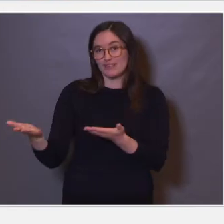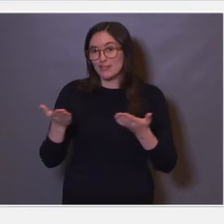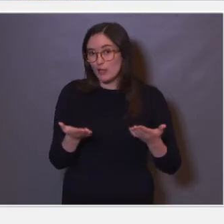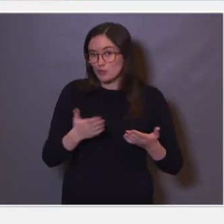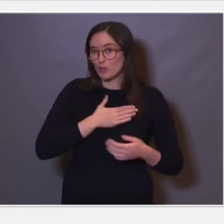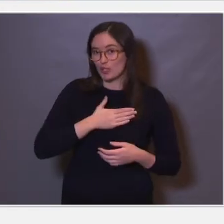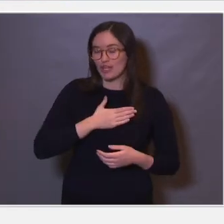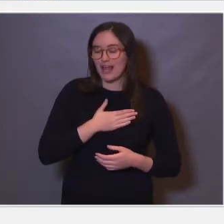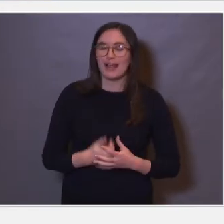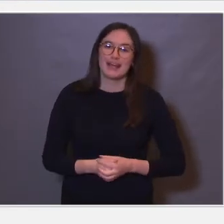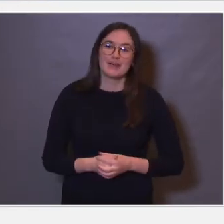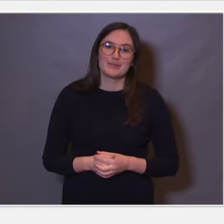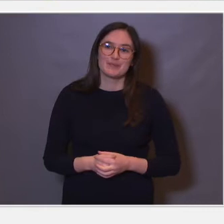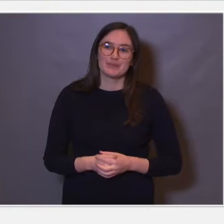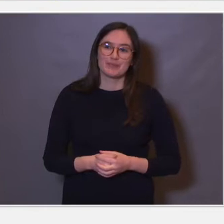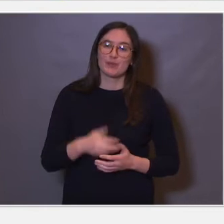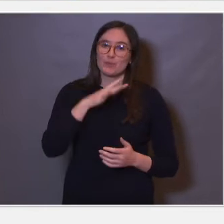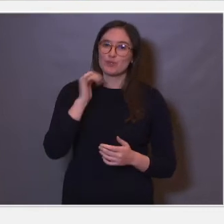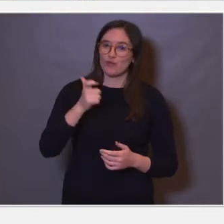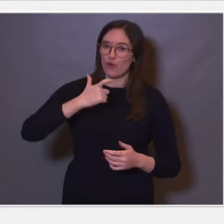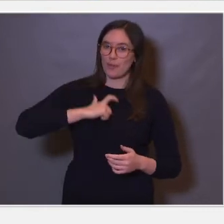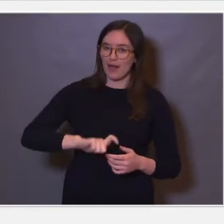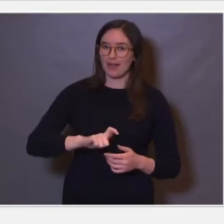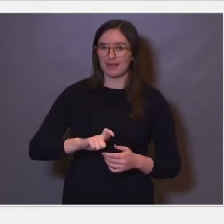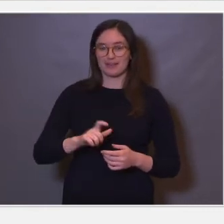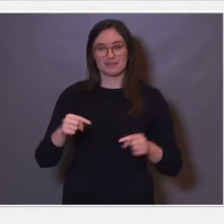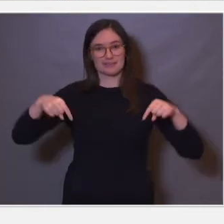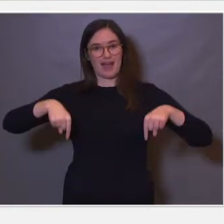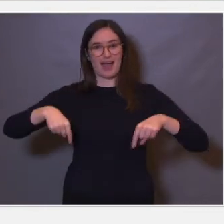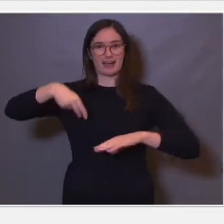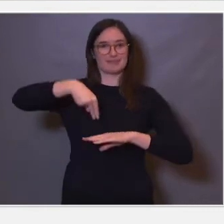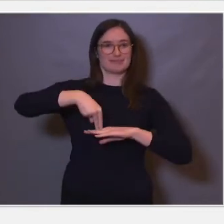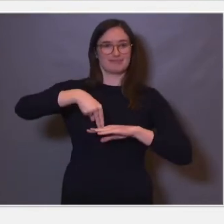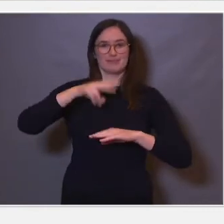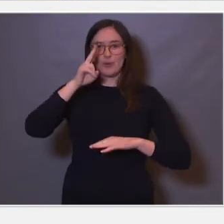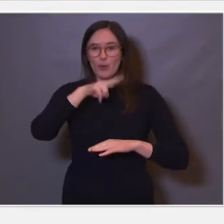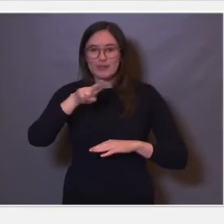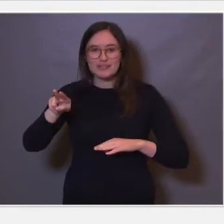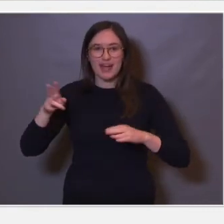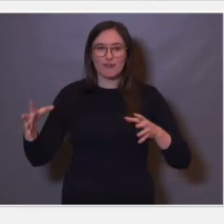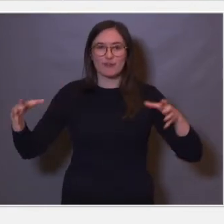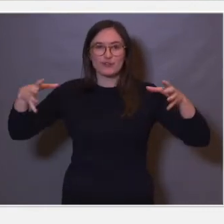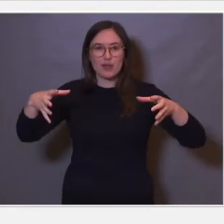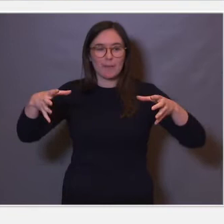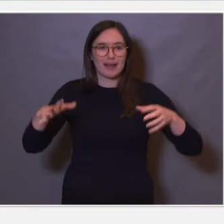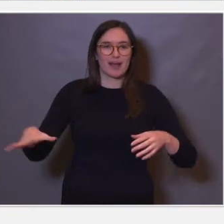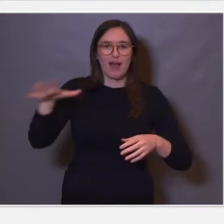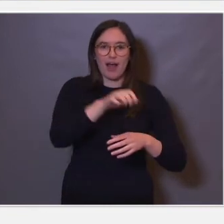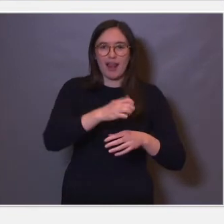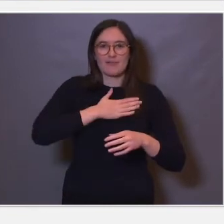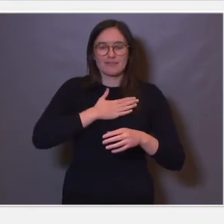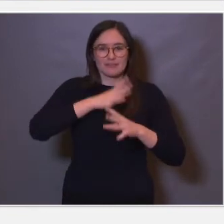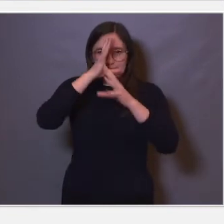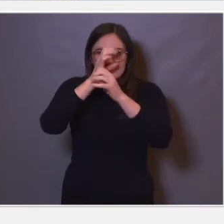Det er veldig morsomt for meg å være her, og ikke minst å se ut over en sånn forsamling hvor alle er opptatt av